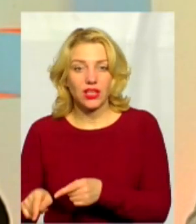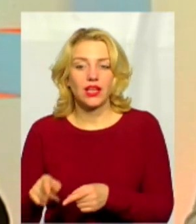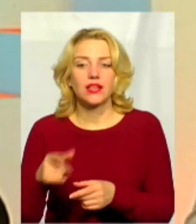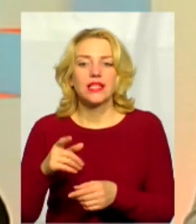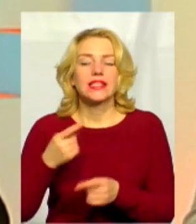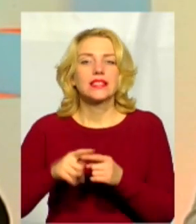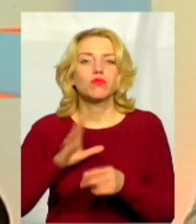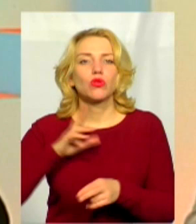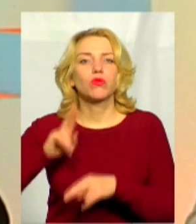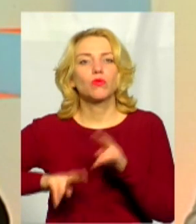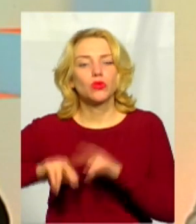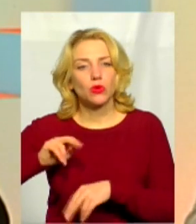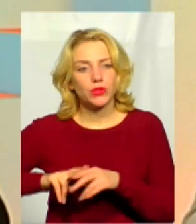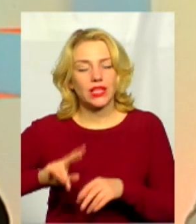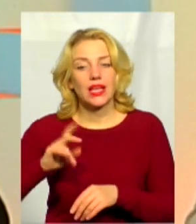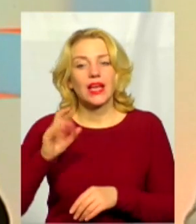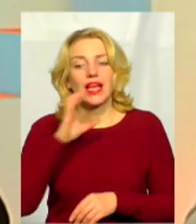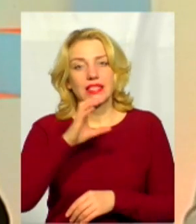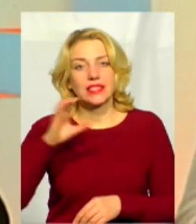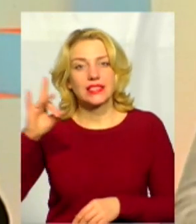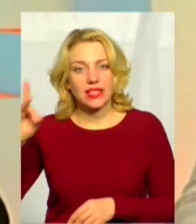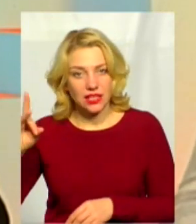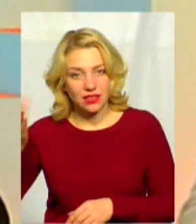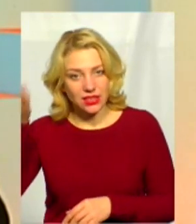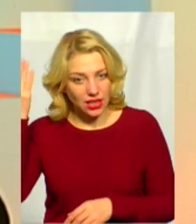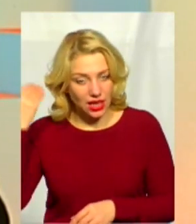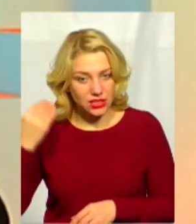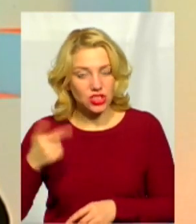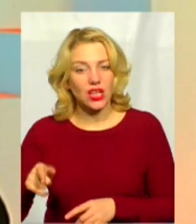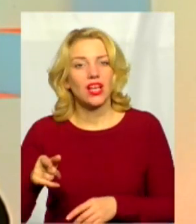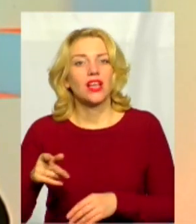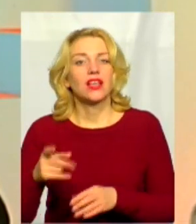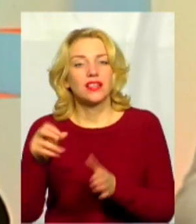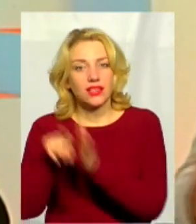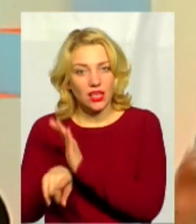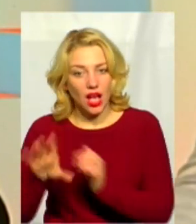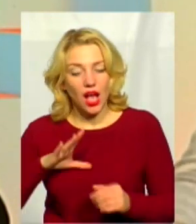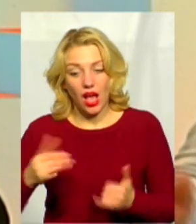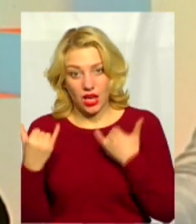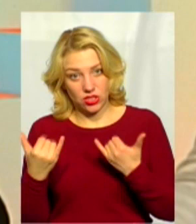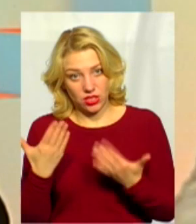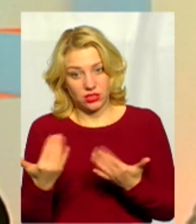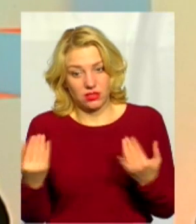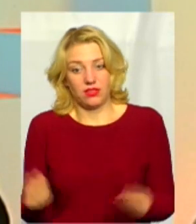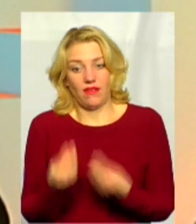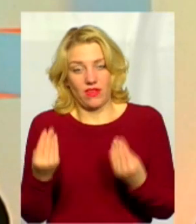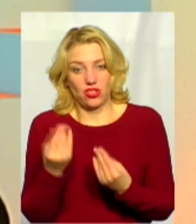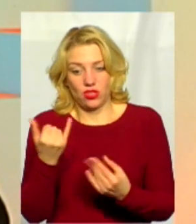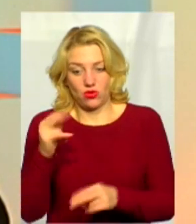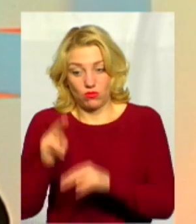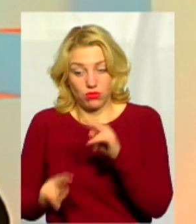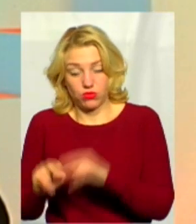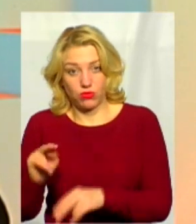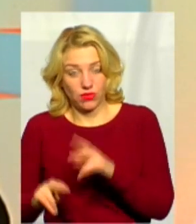наші гроші. А якщо ми будемо будувати за наші гроші зараз з нуля, атомну станцію або там сонячну і вітерову, тоді ви побачите, що